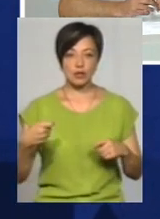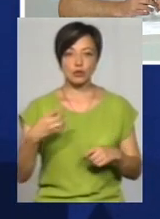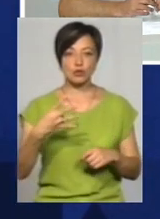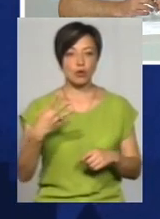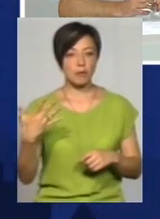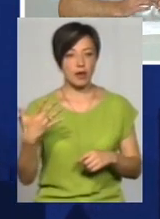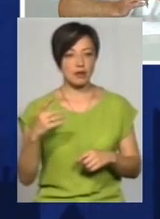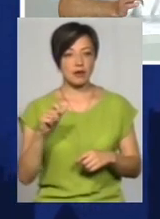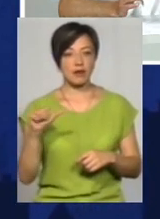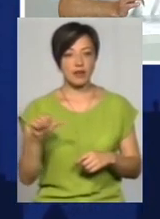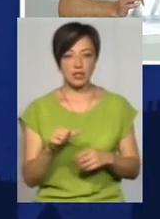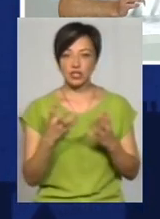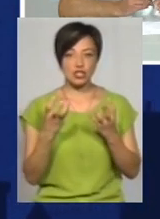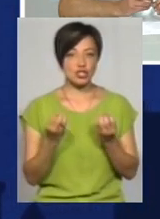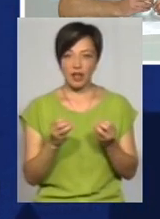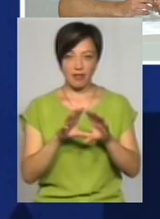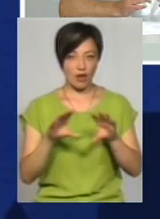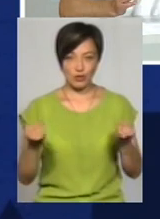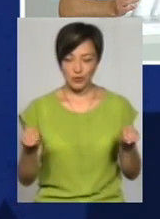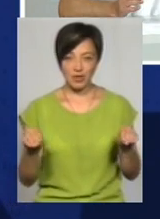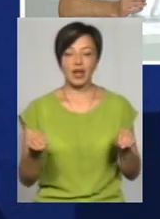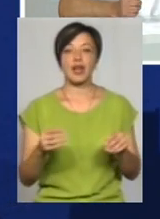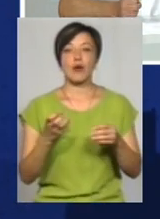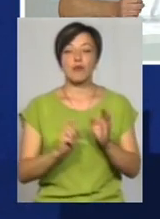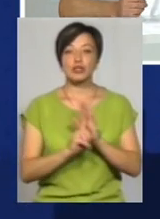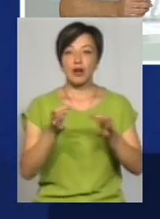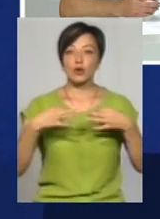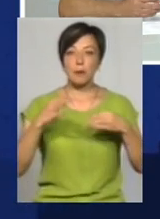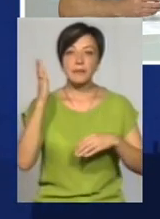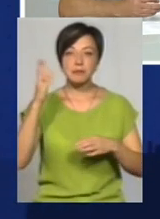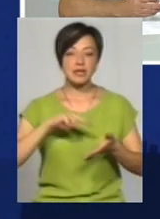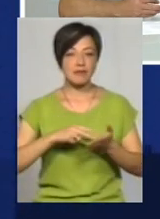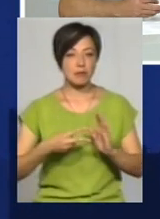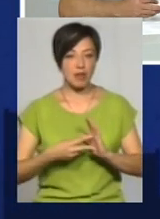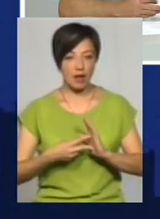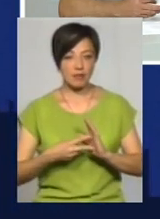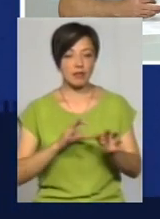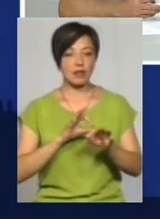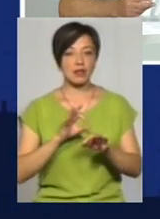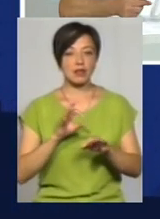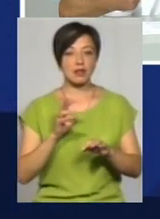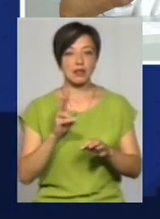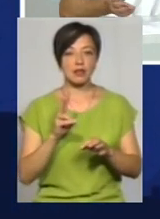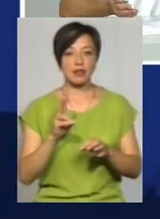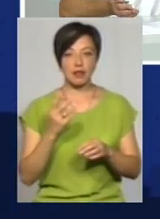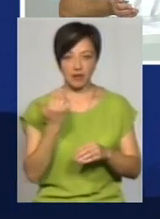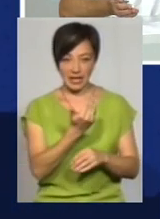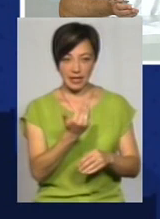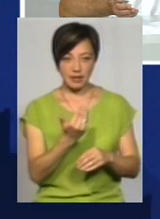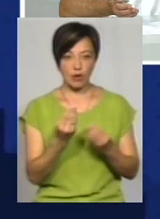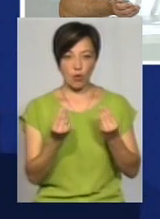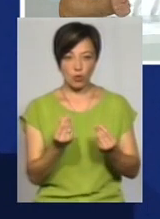хвилин, і ми ще не хотіли розходитися. Він почав мені розказувати перспективні плани вкладення аргентинських коштів для